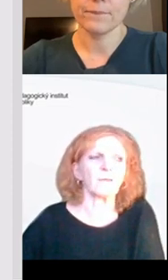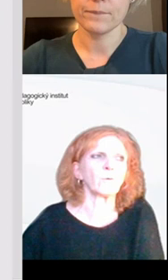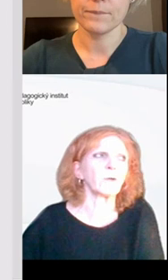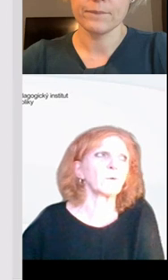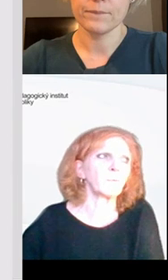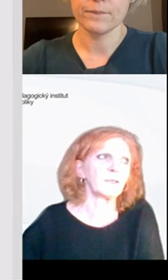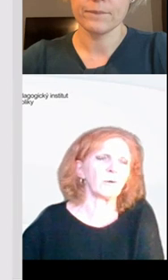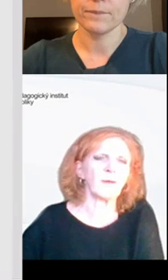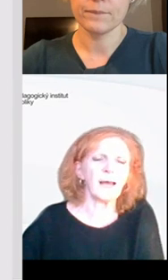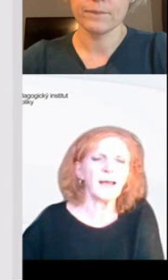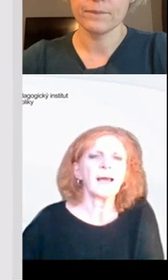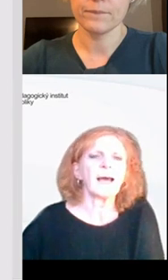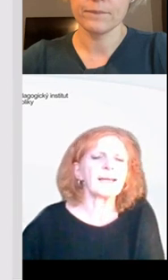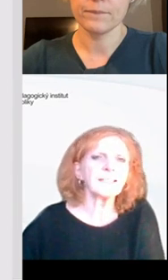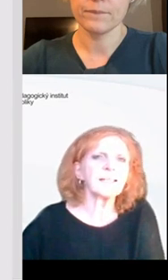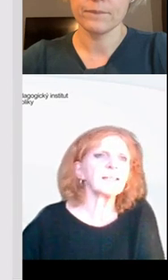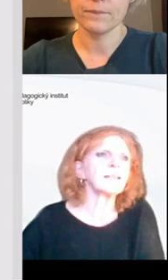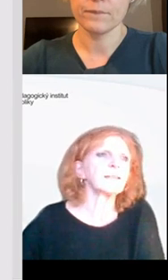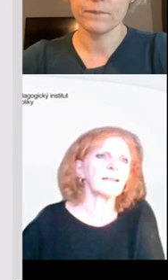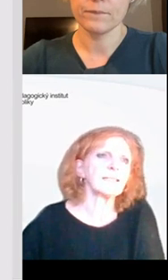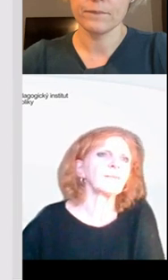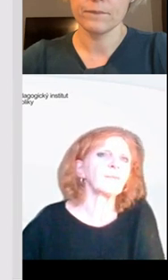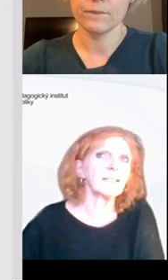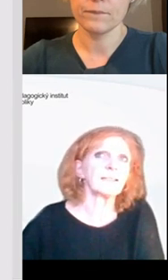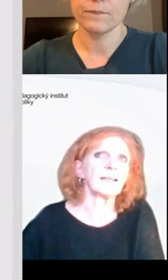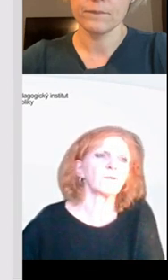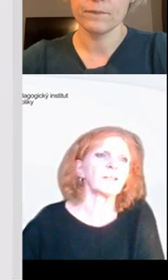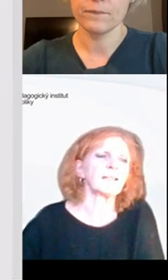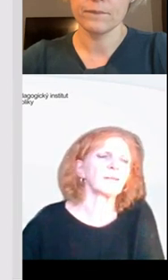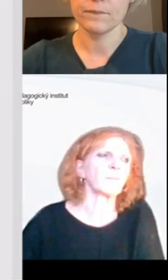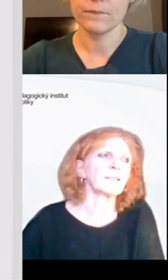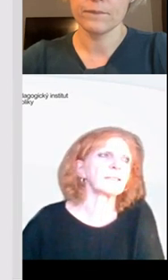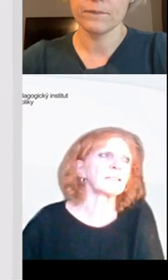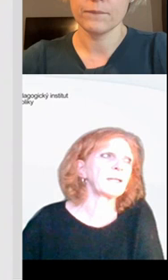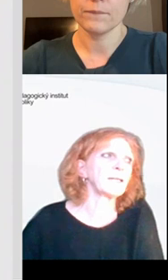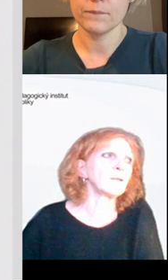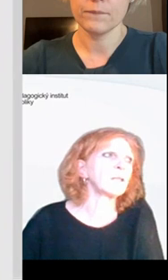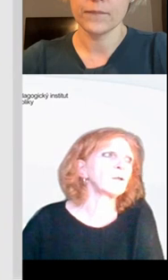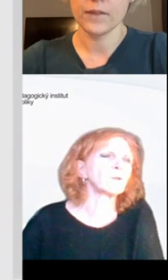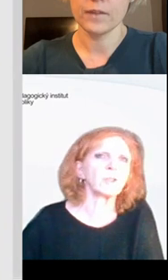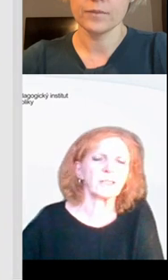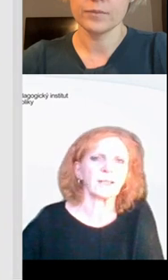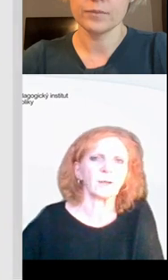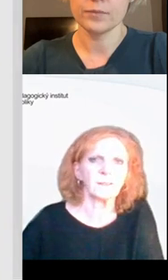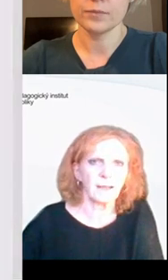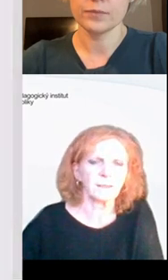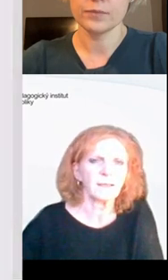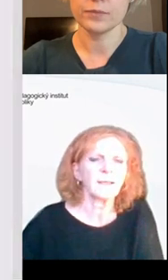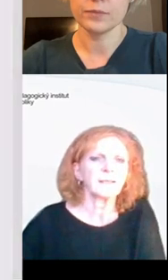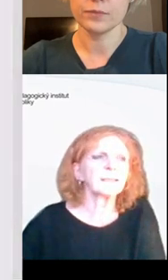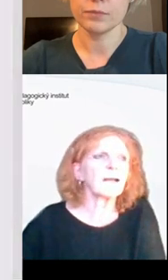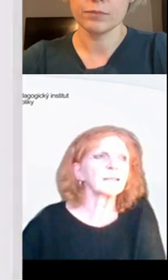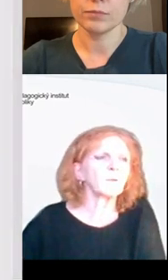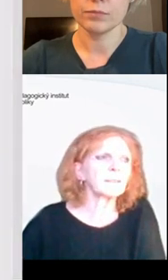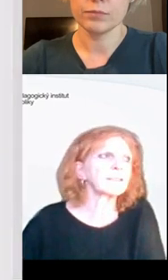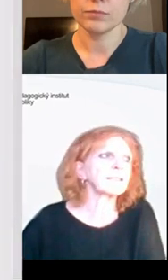zopakují, je v kurikulu úplně nová a dá se ty věci, které do digitální kompetence spadají, rozdělili do čtyřech takových témat.